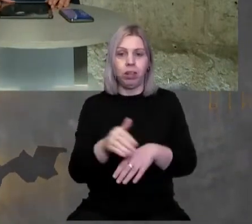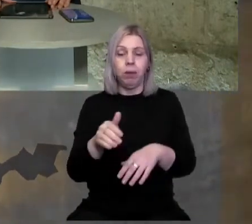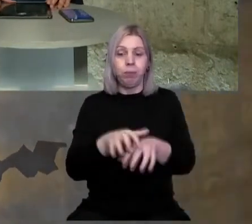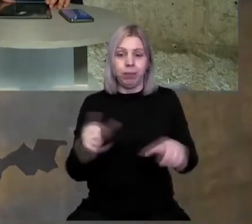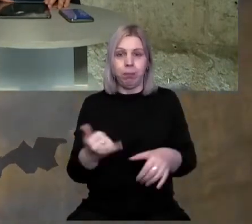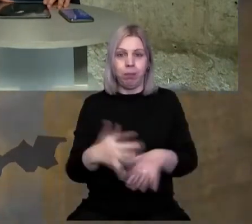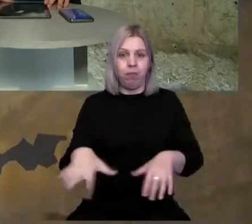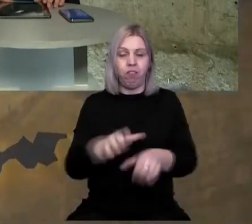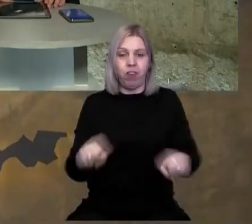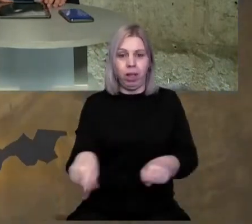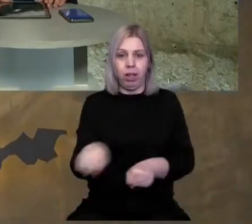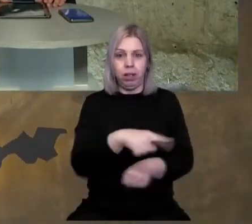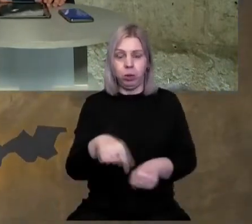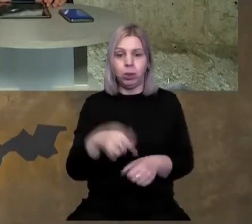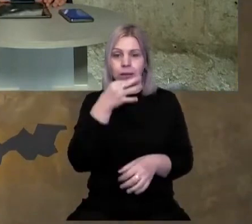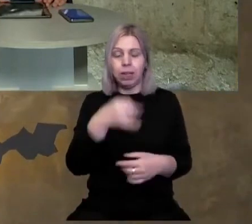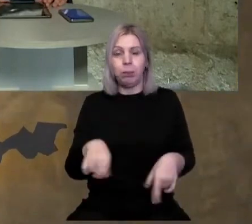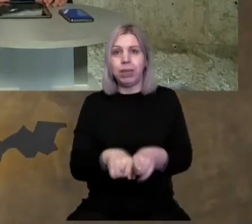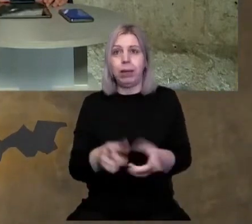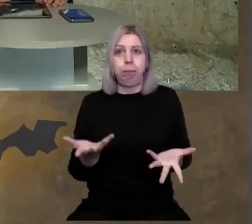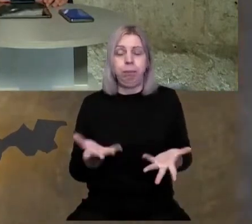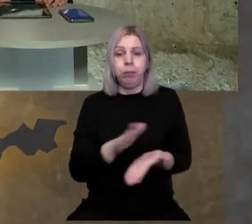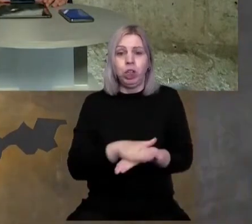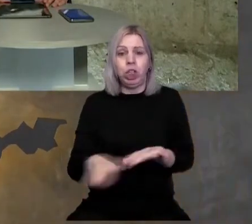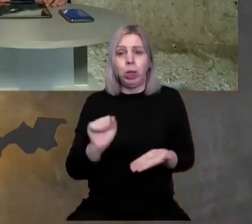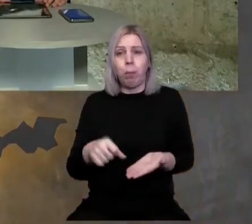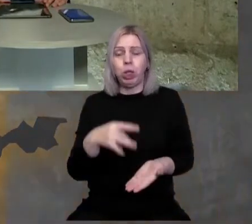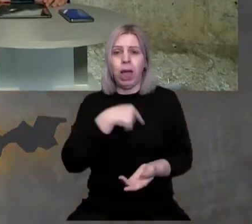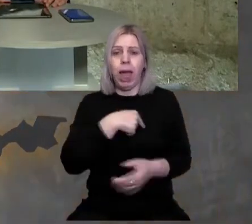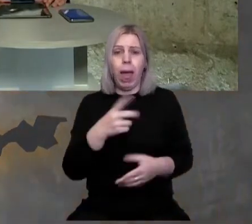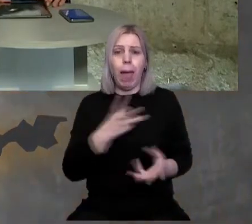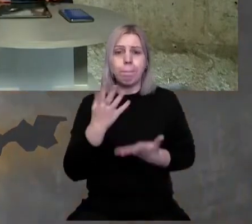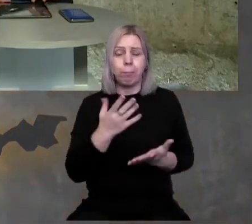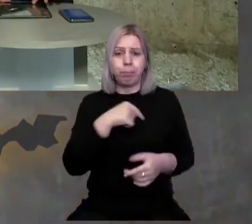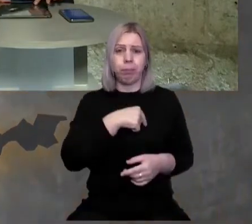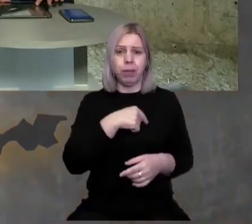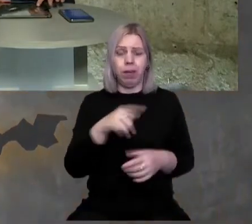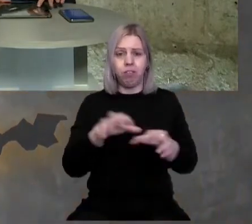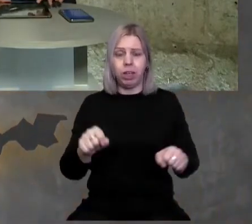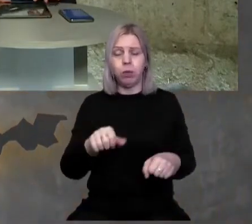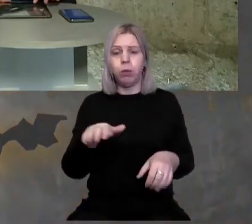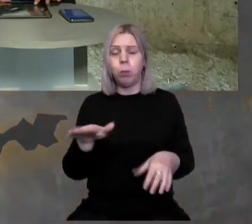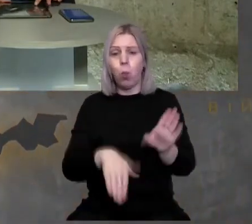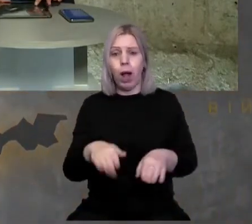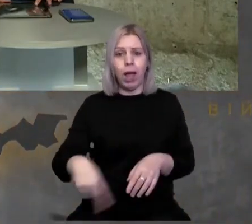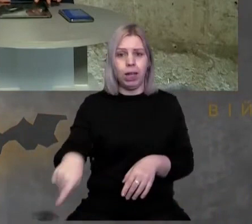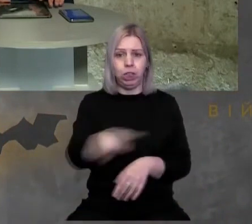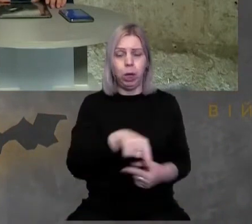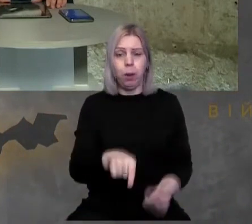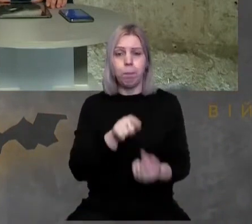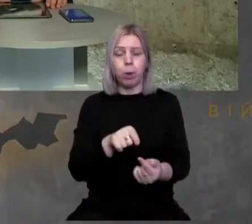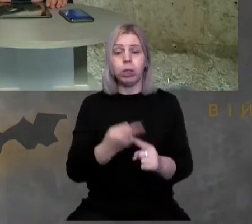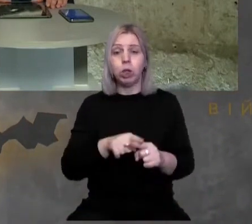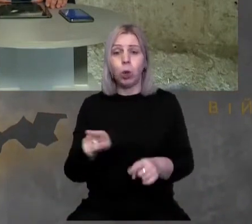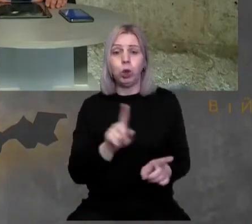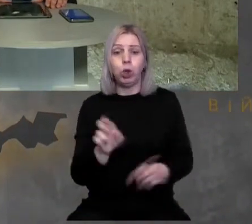Скажемо так, ну, може, в чисто мере емоційному плані владу мукачевців проти